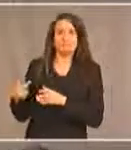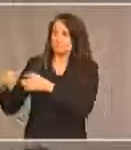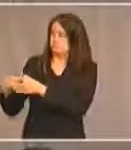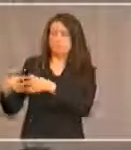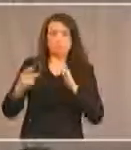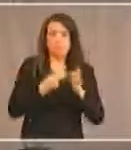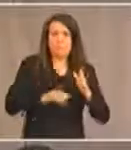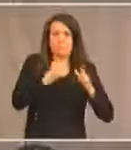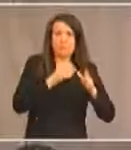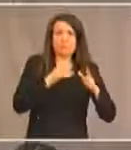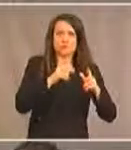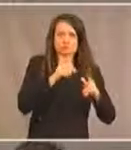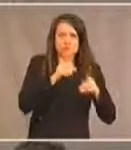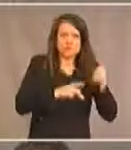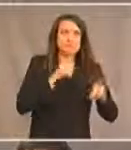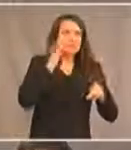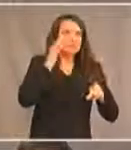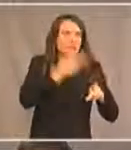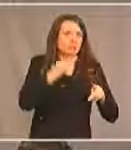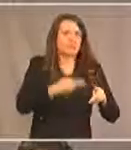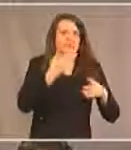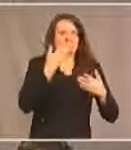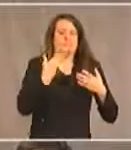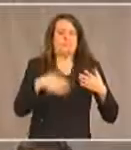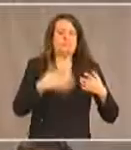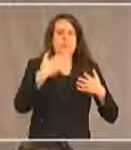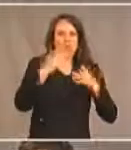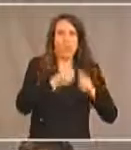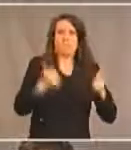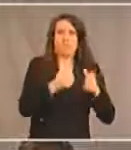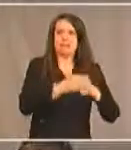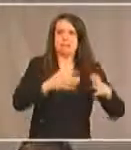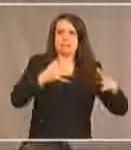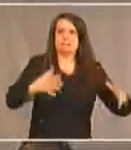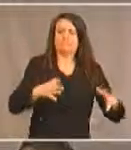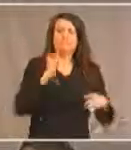Nous avons bien souvent des handicaps bien particuliers.